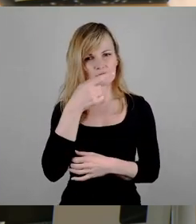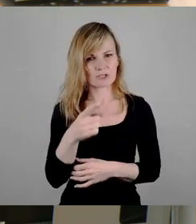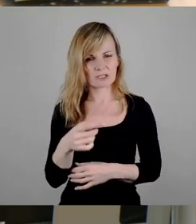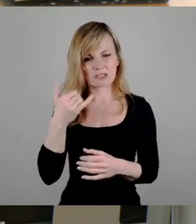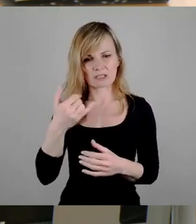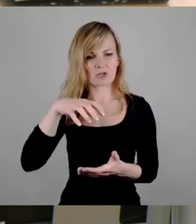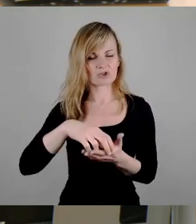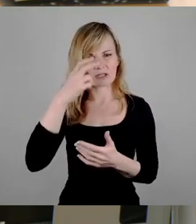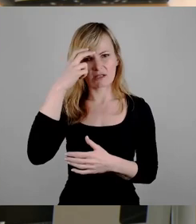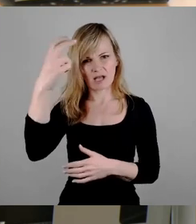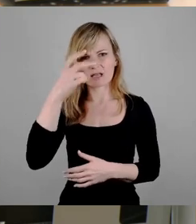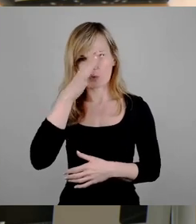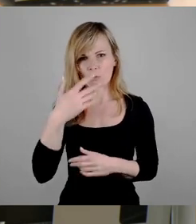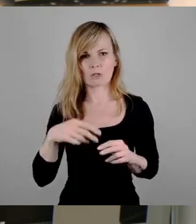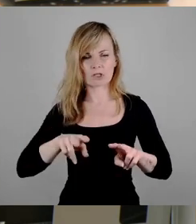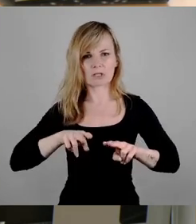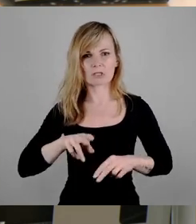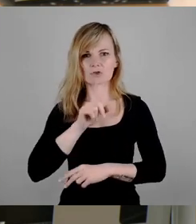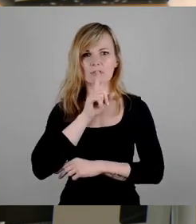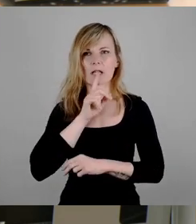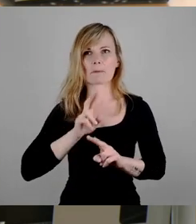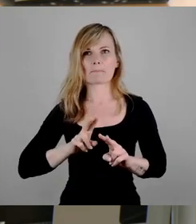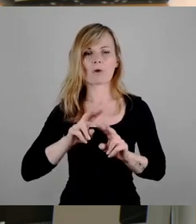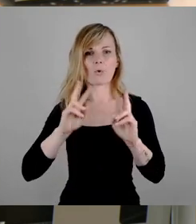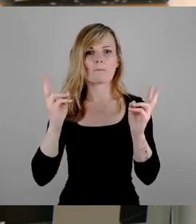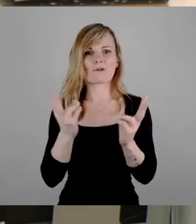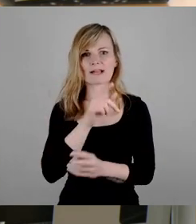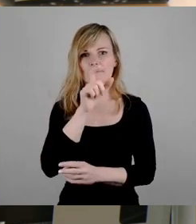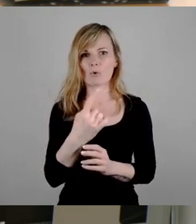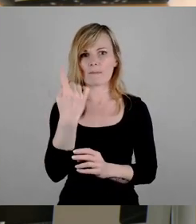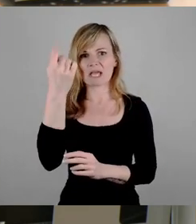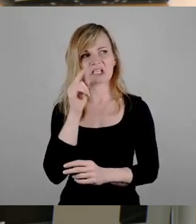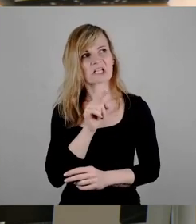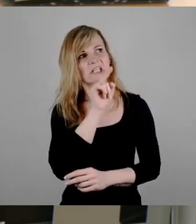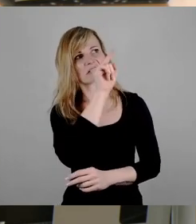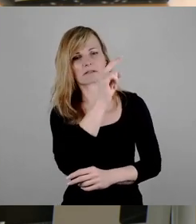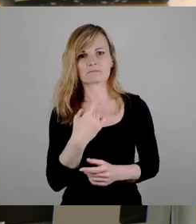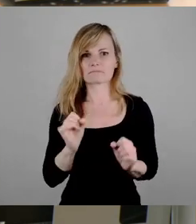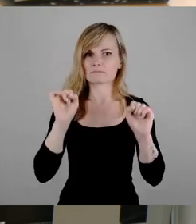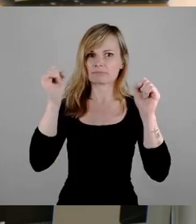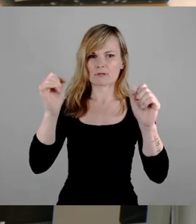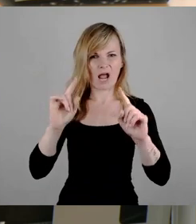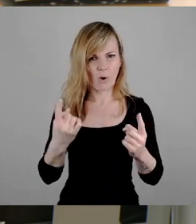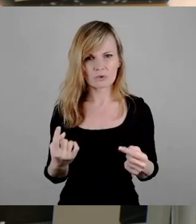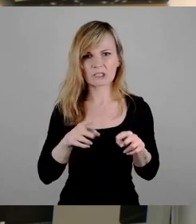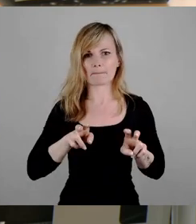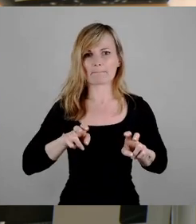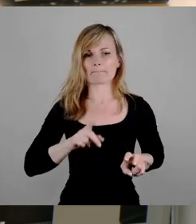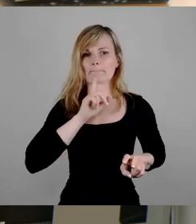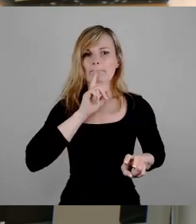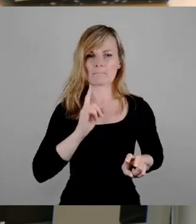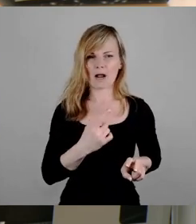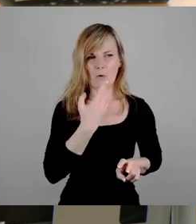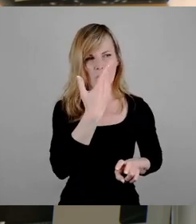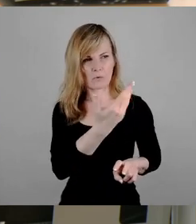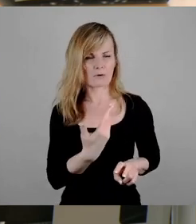stillhalten und dass auch von der Umweltbürgermeisterin in dieser Richtung keine Aktivitäten in Richtung